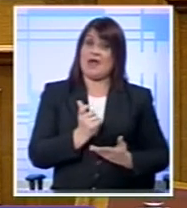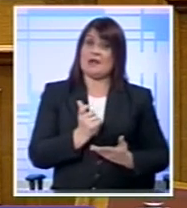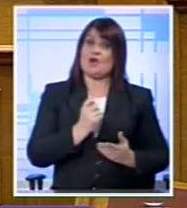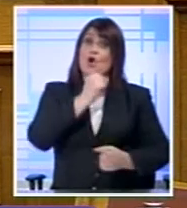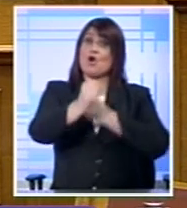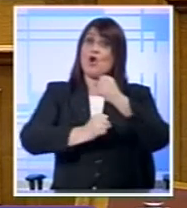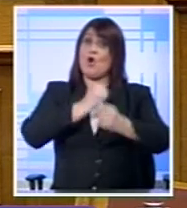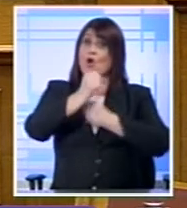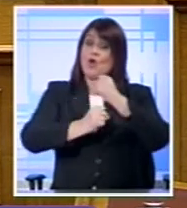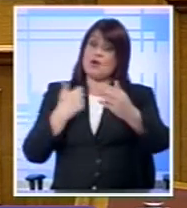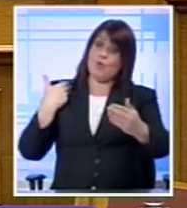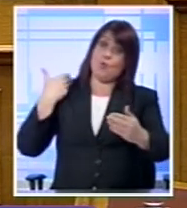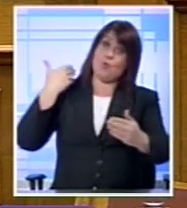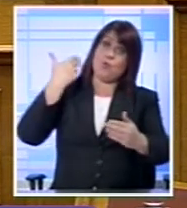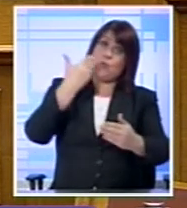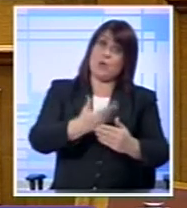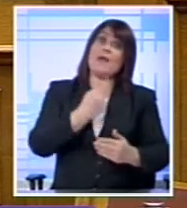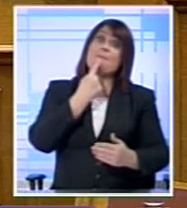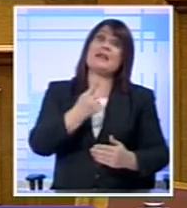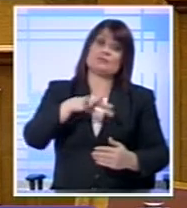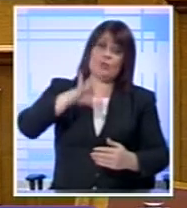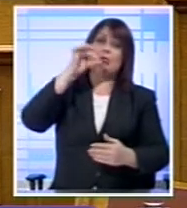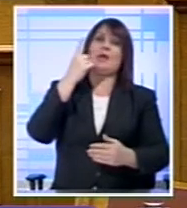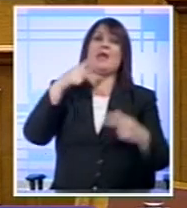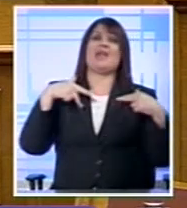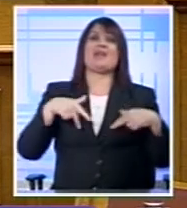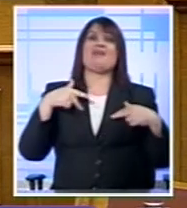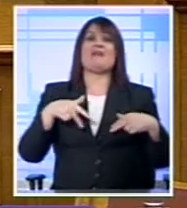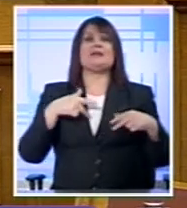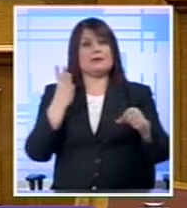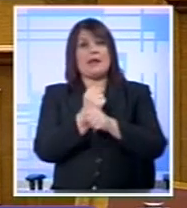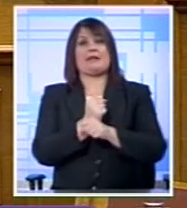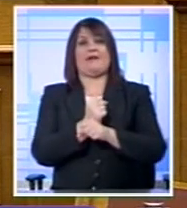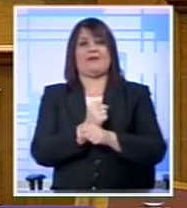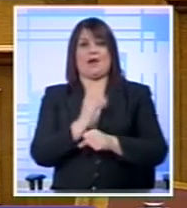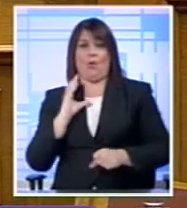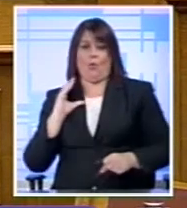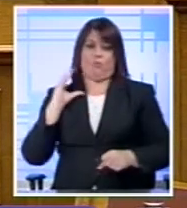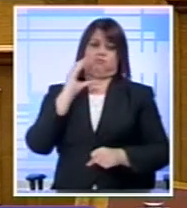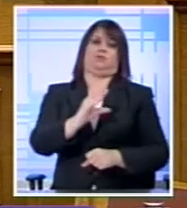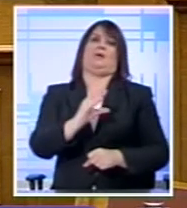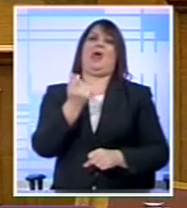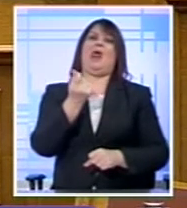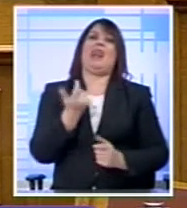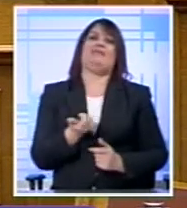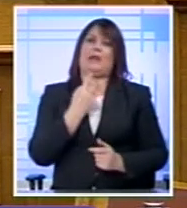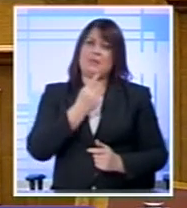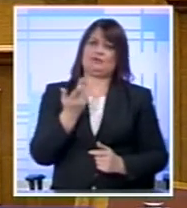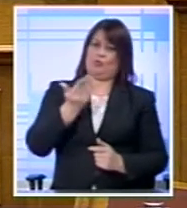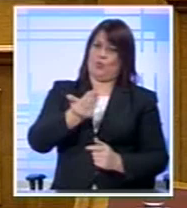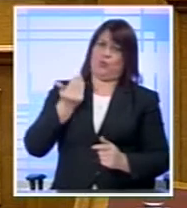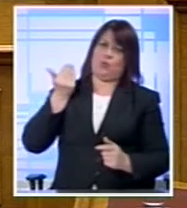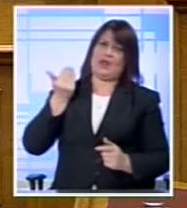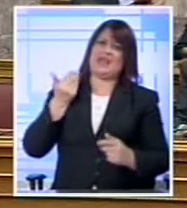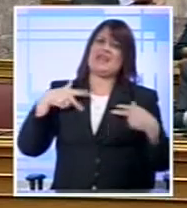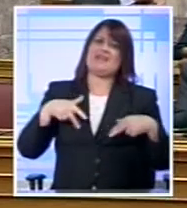δεκαετίες Πεςτε μου Μία κυβέρνηση που έχει φέρει Ένα τέτοιο πακέτο για την Ελλάδα Άλλη φορά Μια